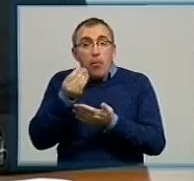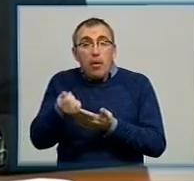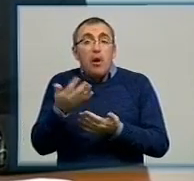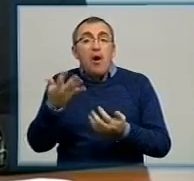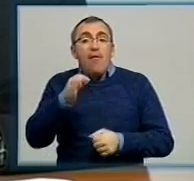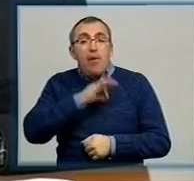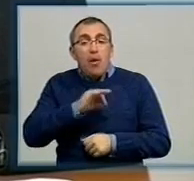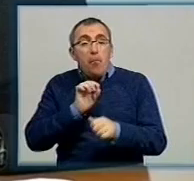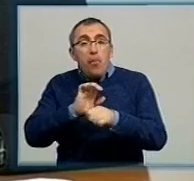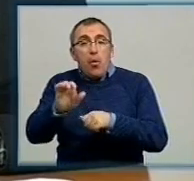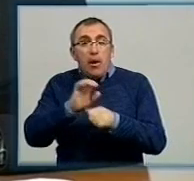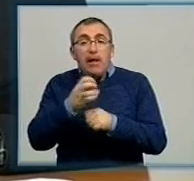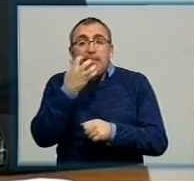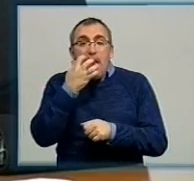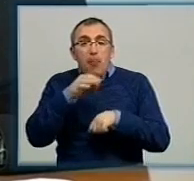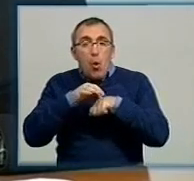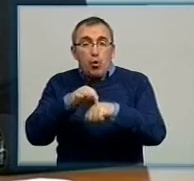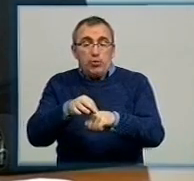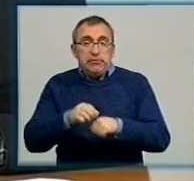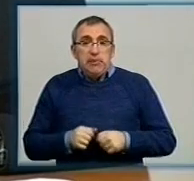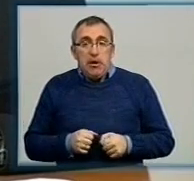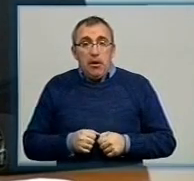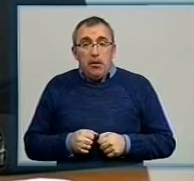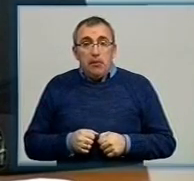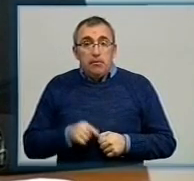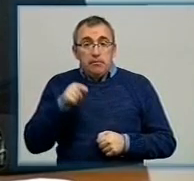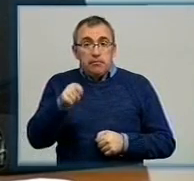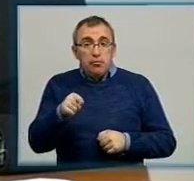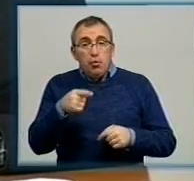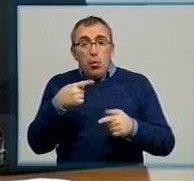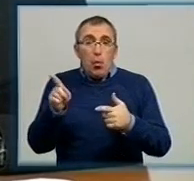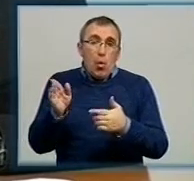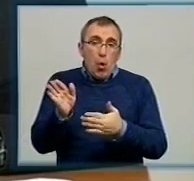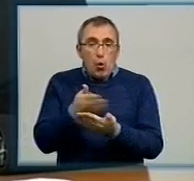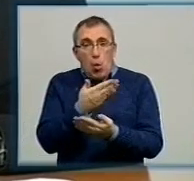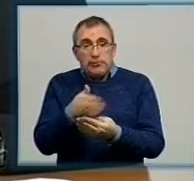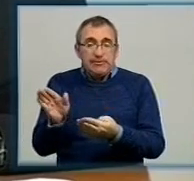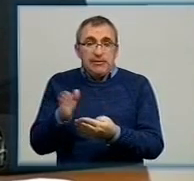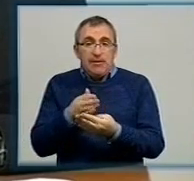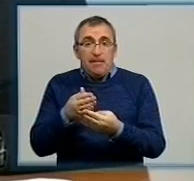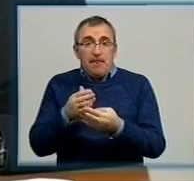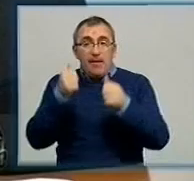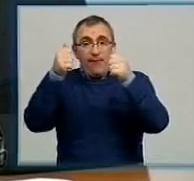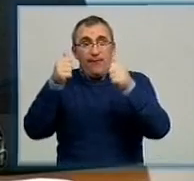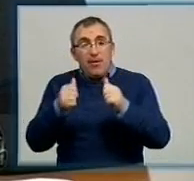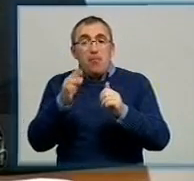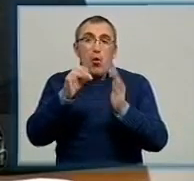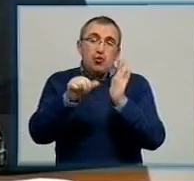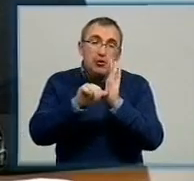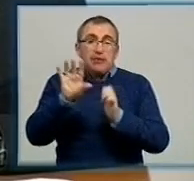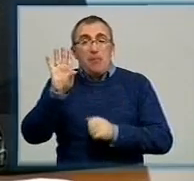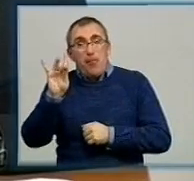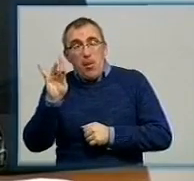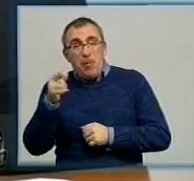поступає теплоносій. Тобто, тут теж він розділяється. Тому вивізки ті по 6-5